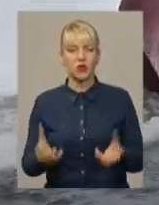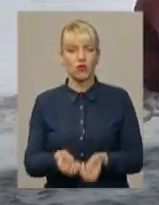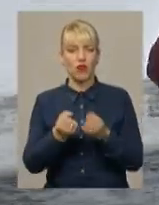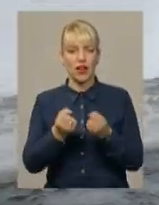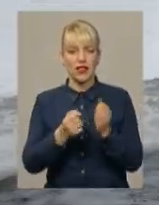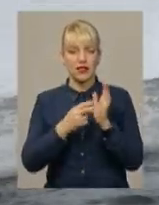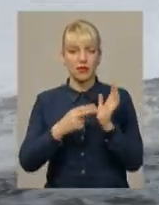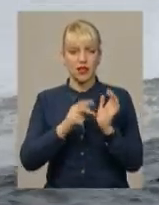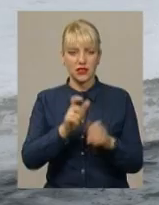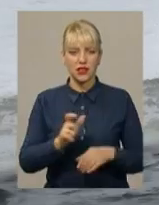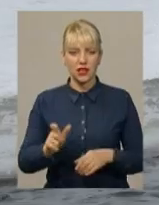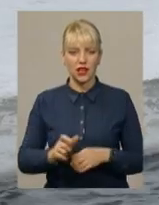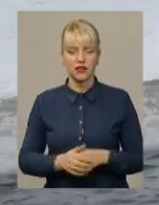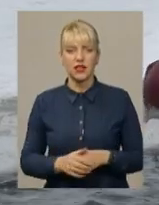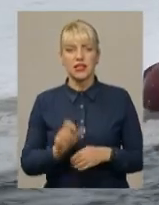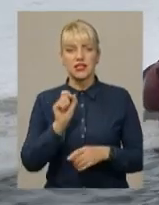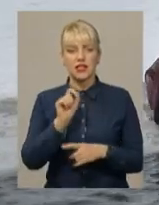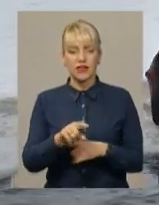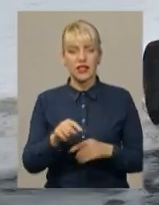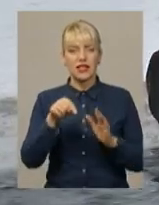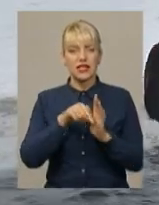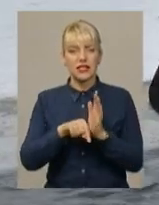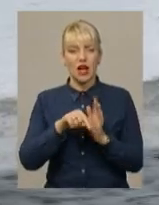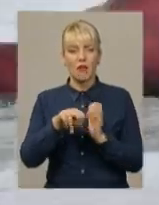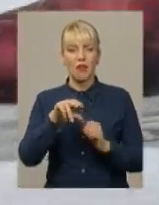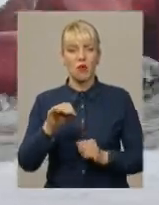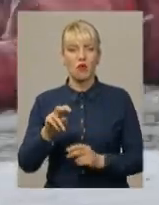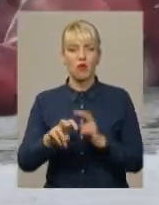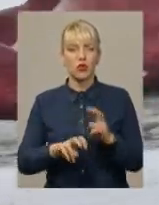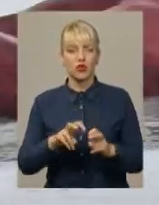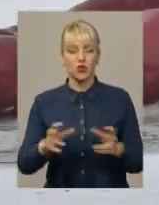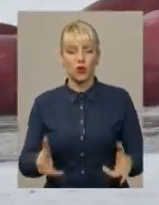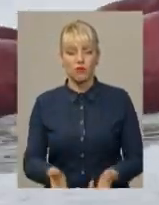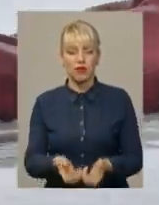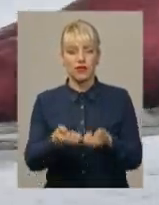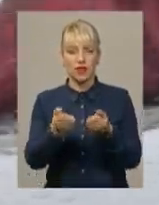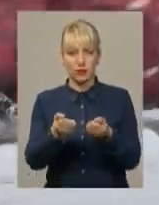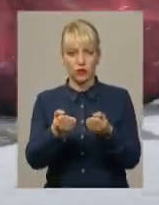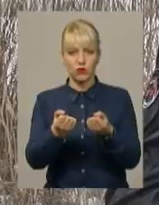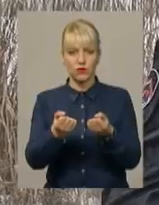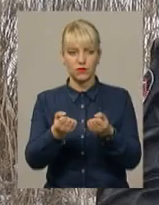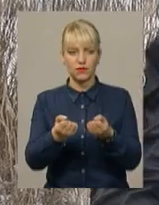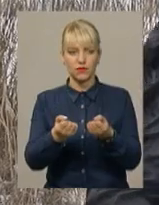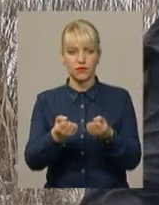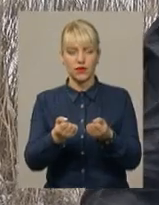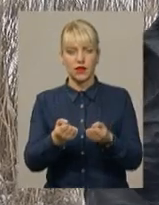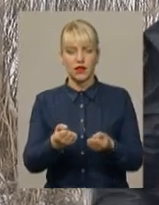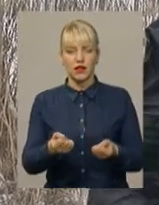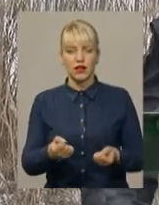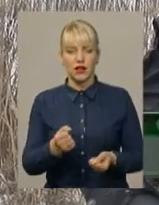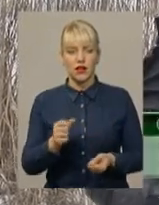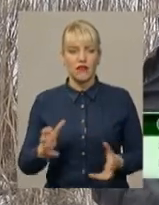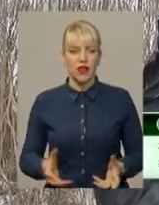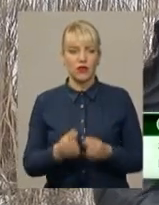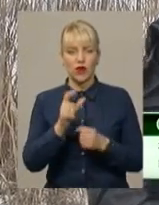Завдання саме по пошуку, підняттю, рятуванню людей